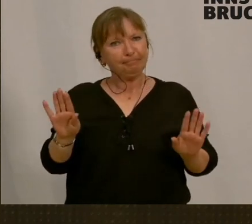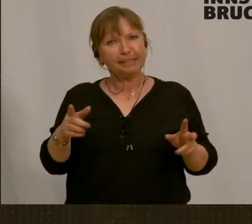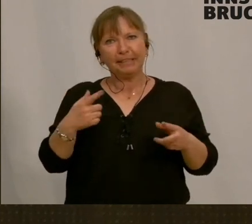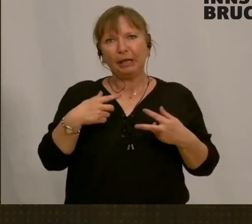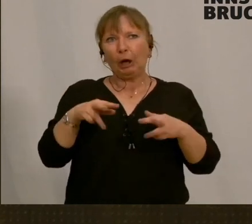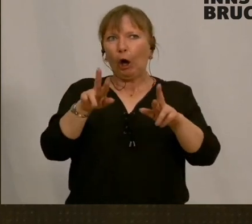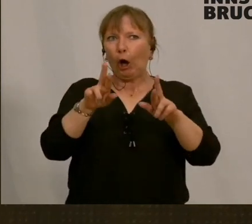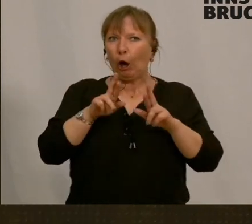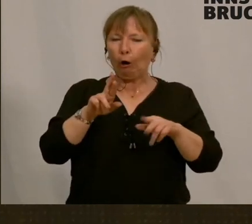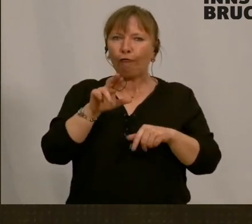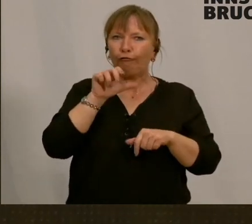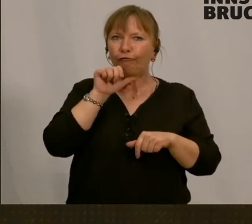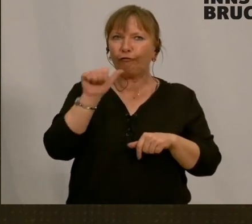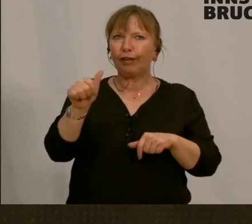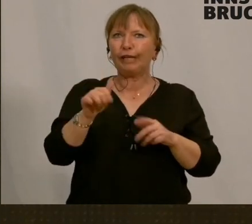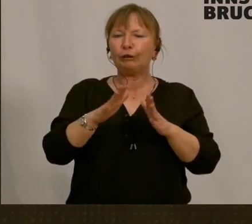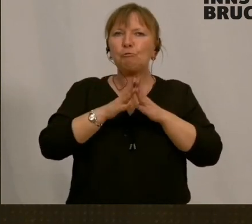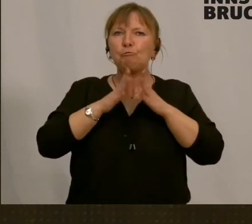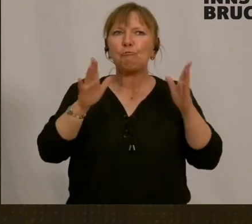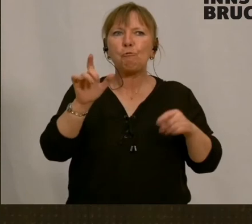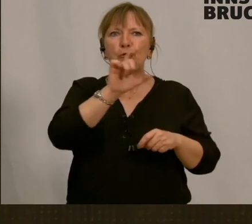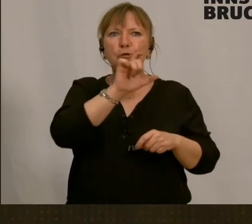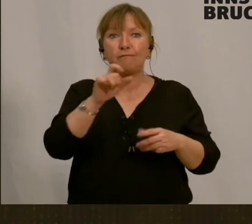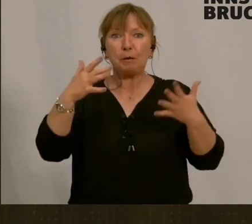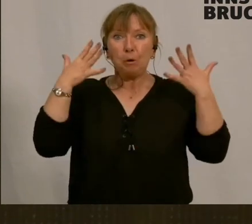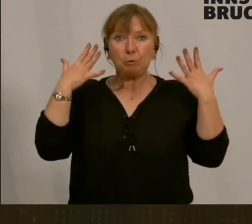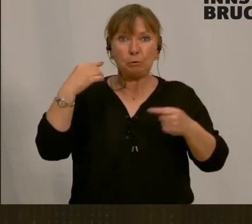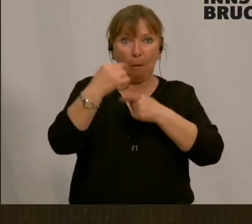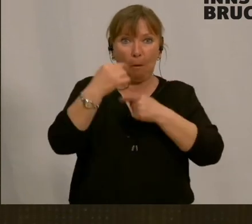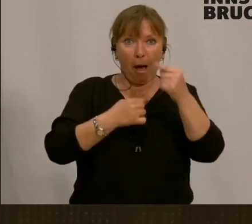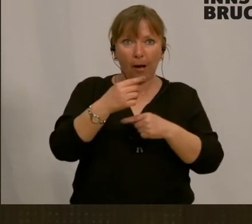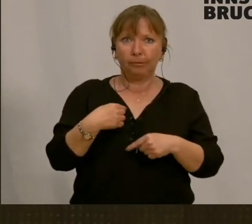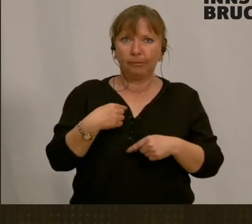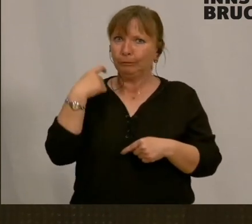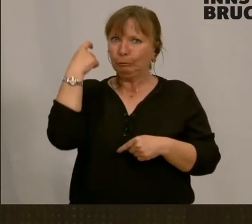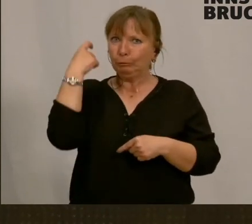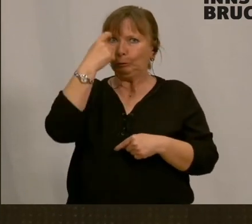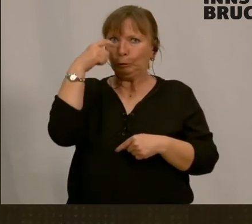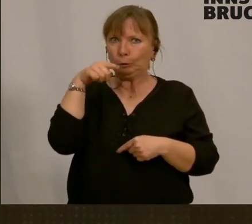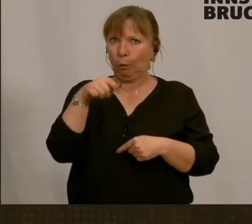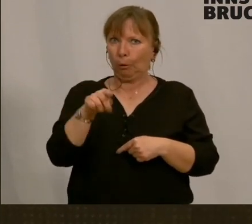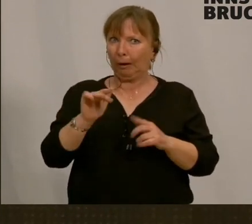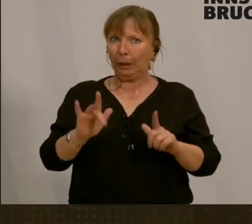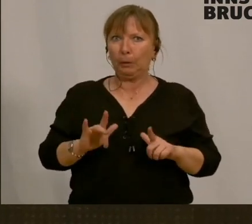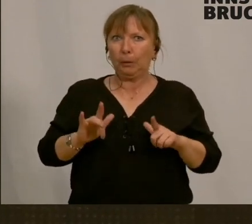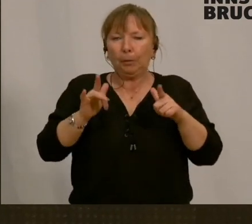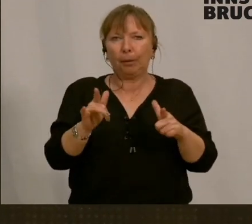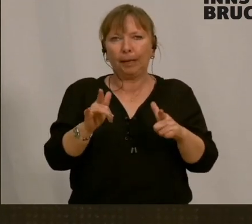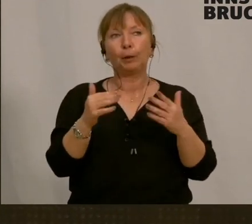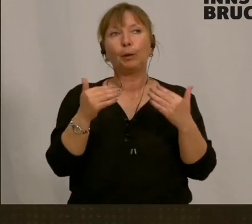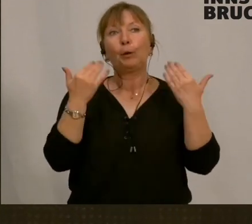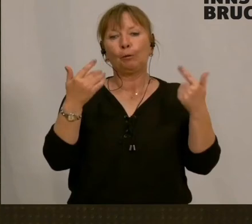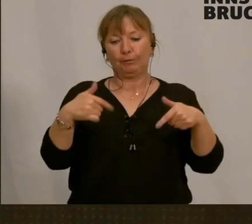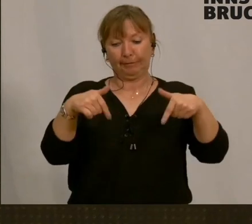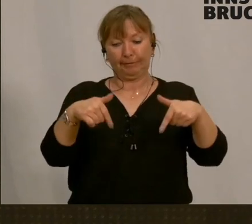Konzern so geführt wird, weil dann habe ich Angst um das Unternehmen. Gott sei Dank ist es ein öffentlicher,